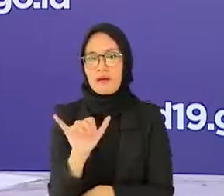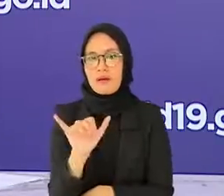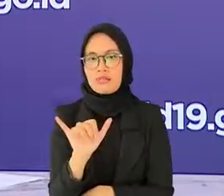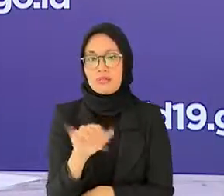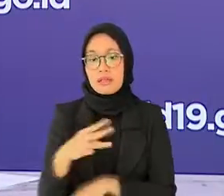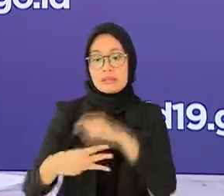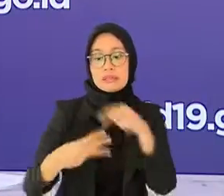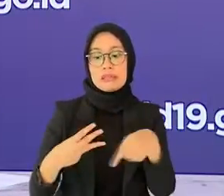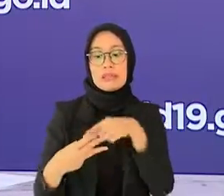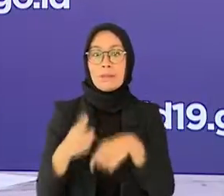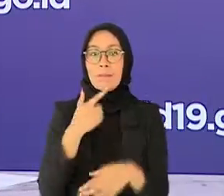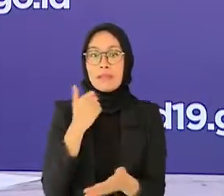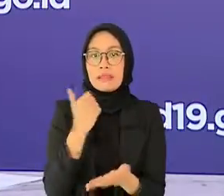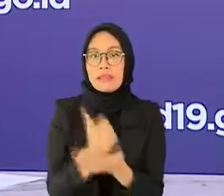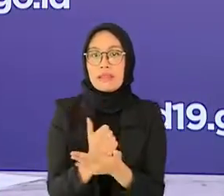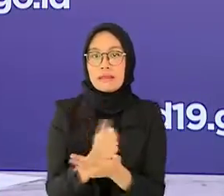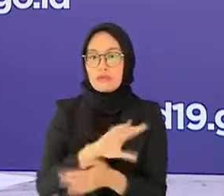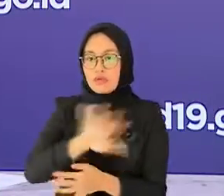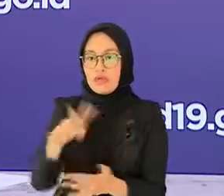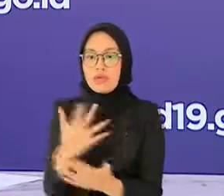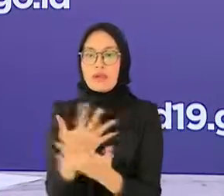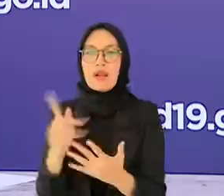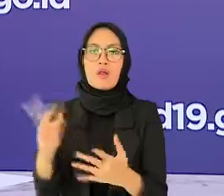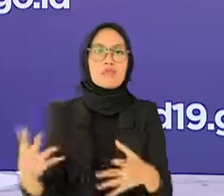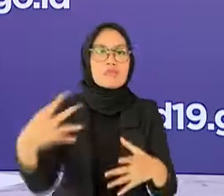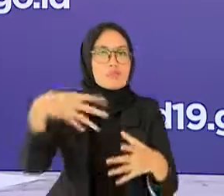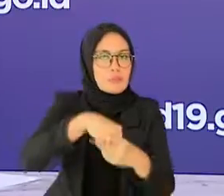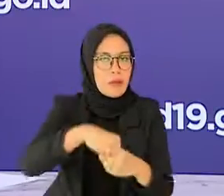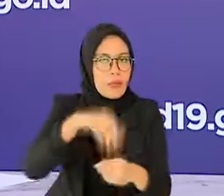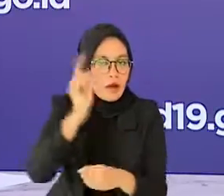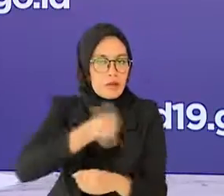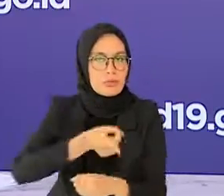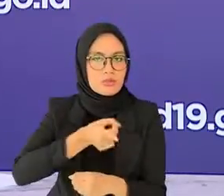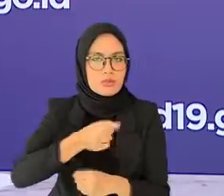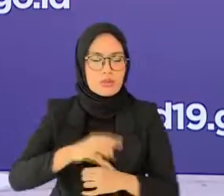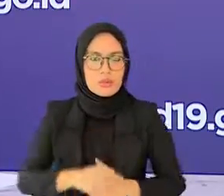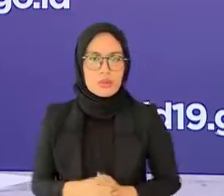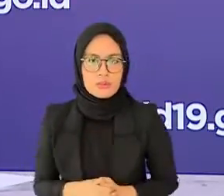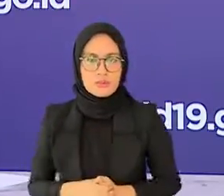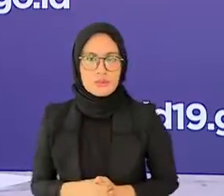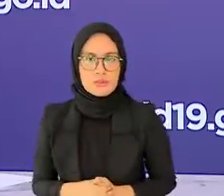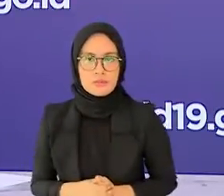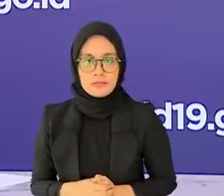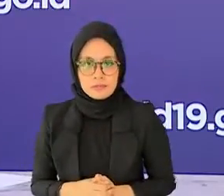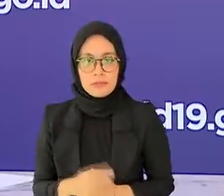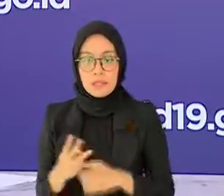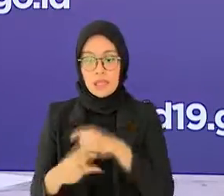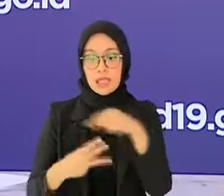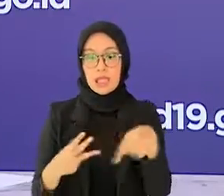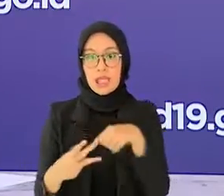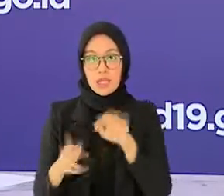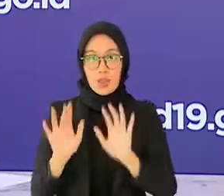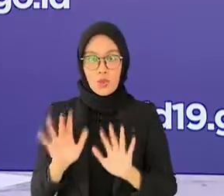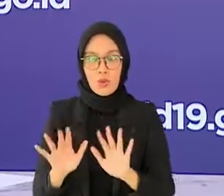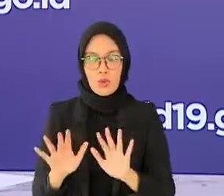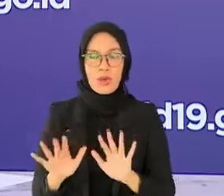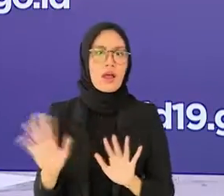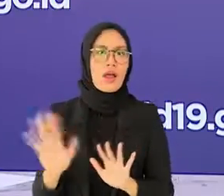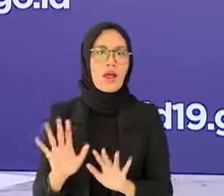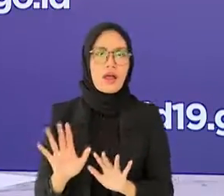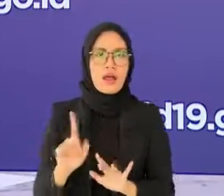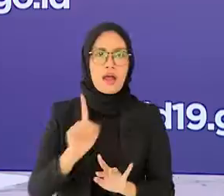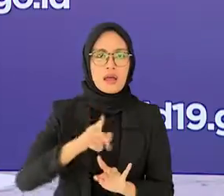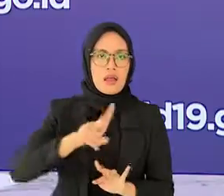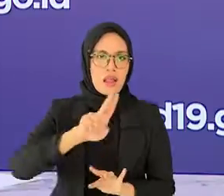aktif dari seluruh kelompok masyarakat selain ketiga strategi tersebut kita juga harus mulai mengantisipasi